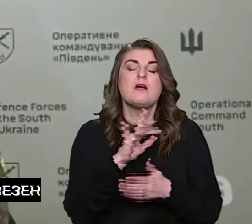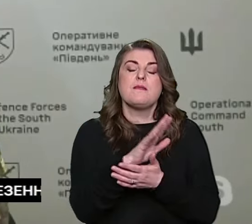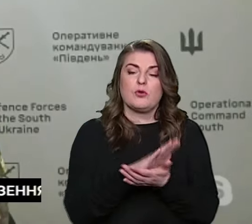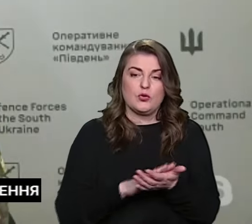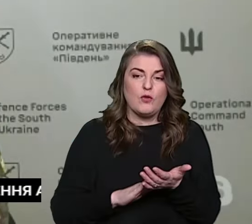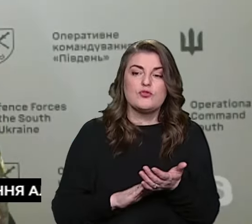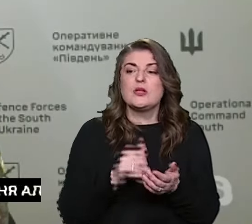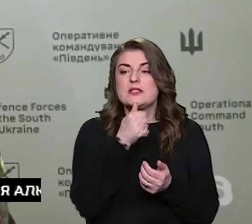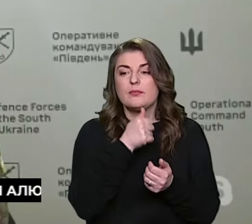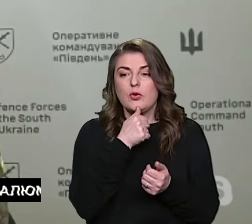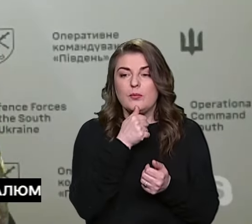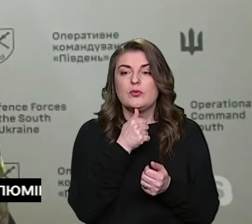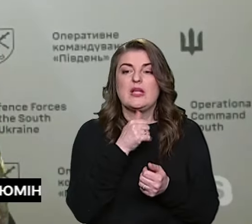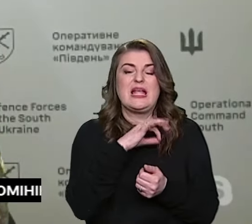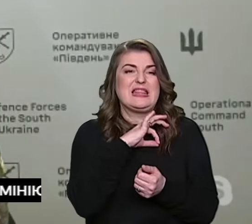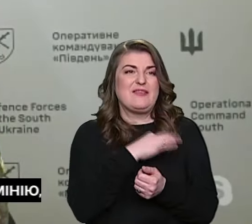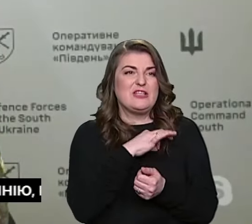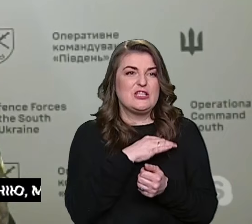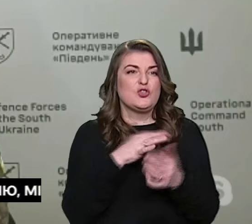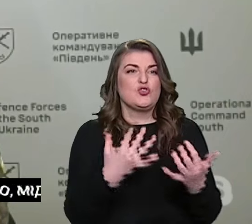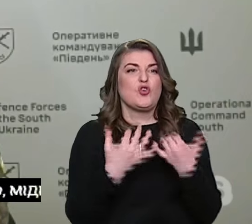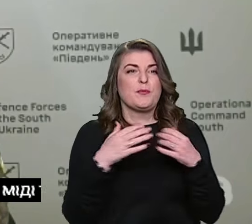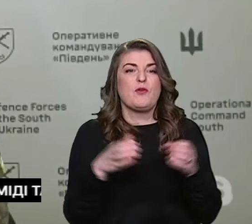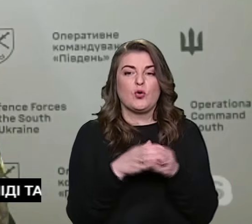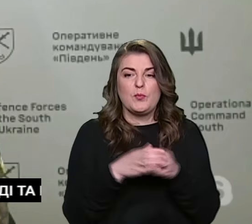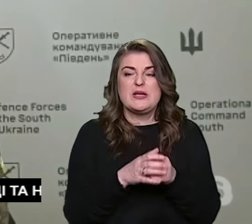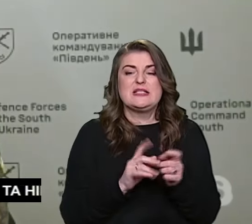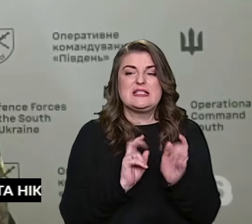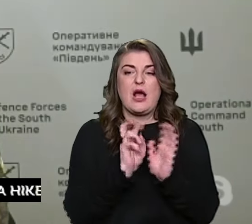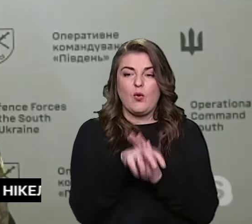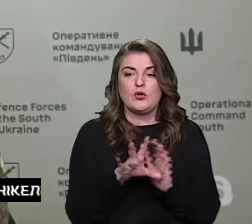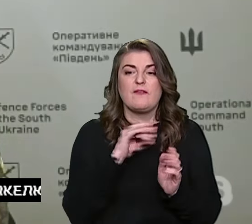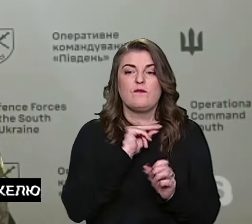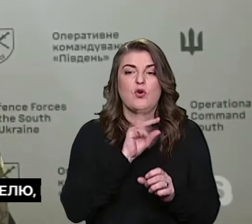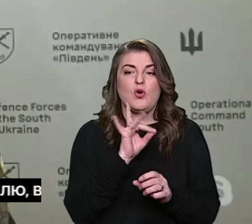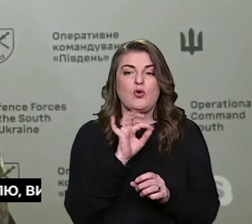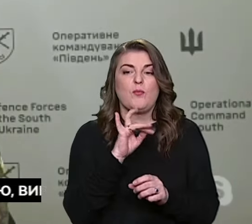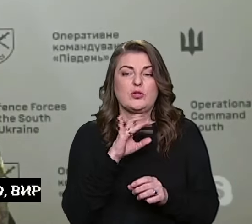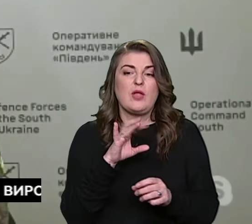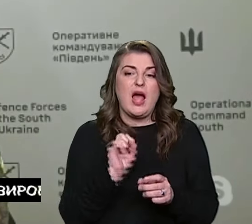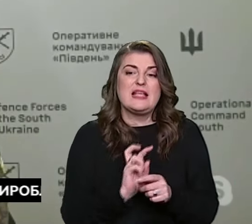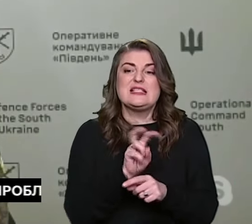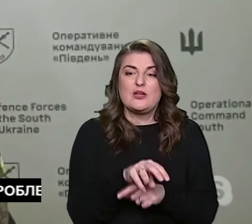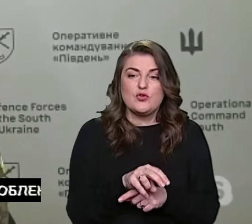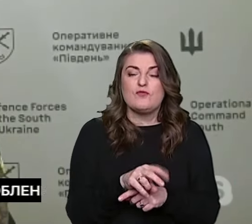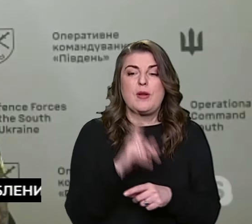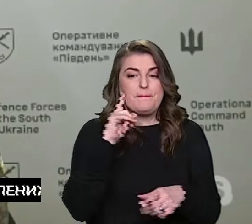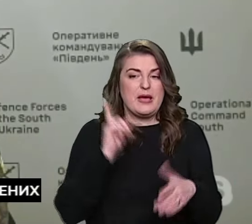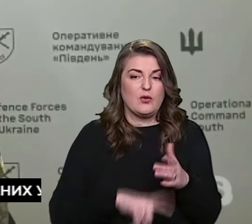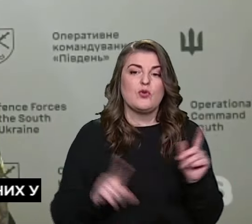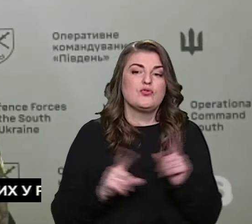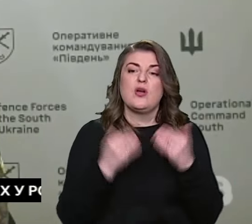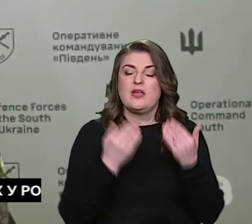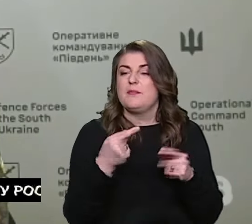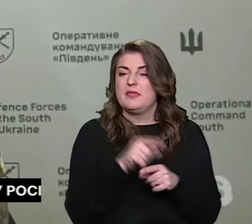Продовжуються спроби диверсійно-штурмових груп заходити в Роботине, але зайшовши, переконуються,